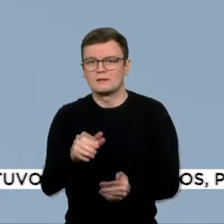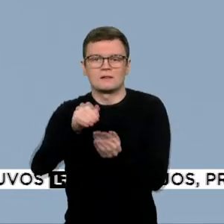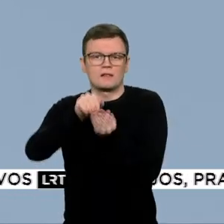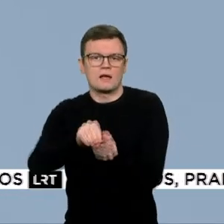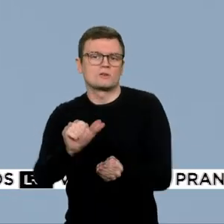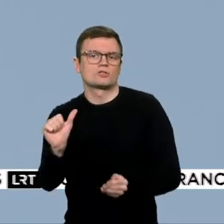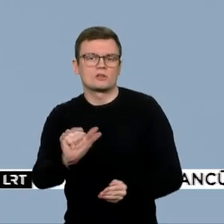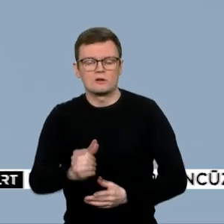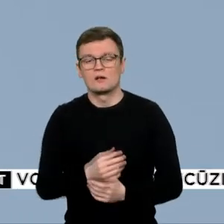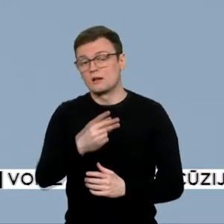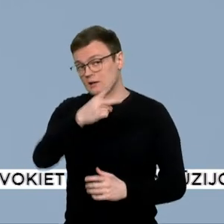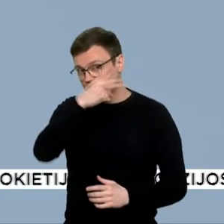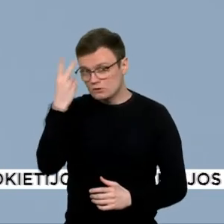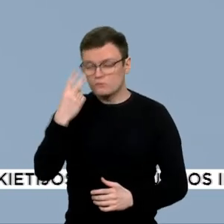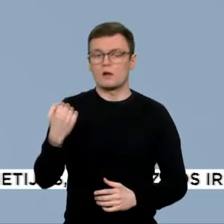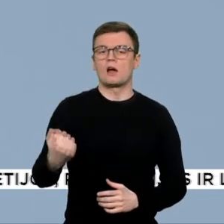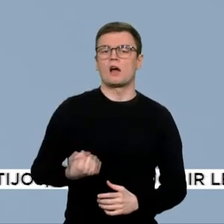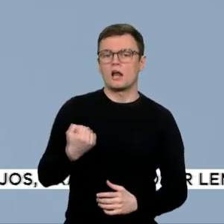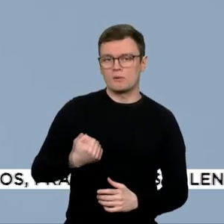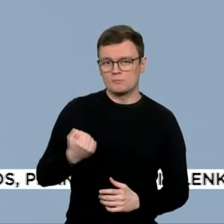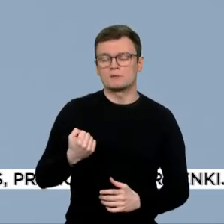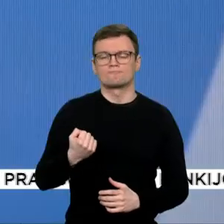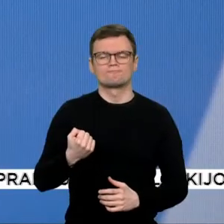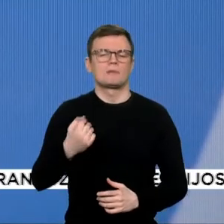memoriale Antakalnio kapinėse.